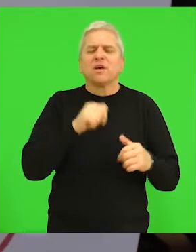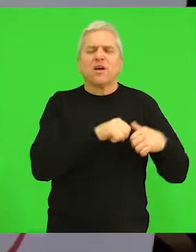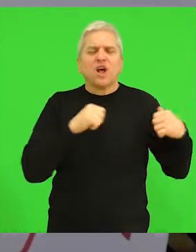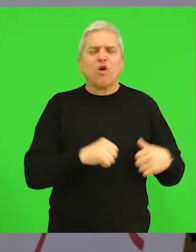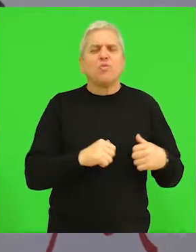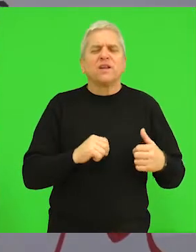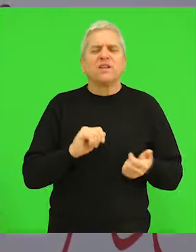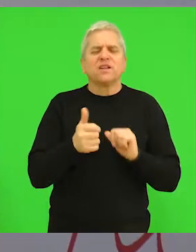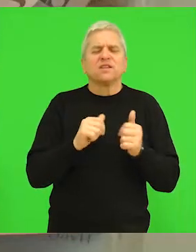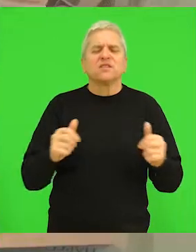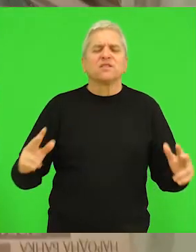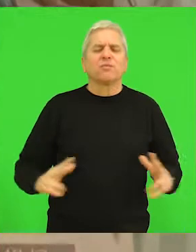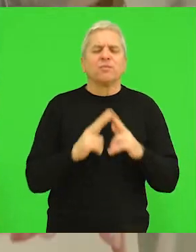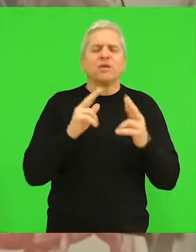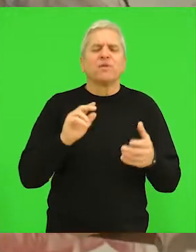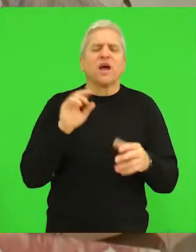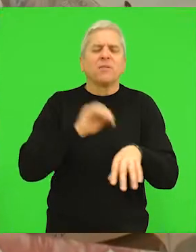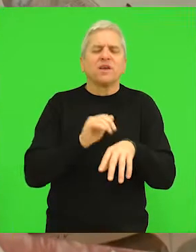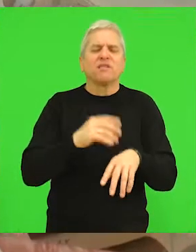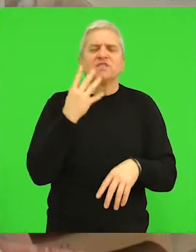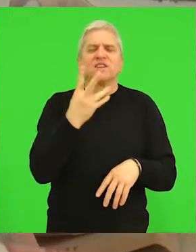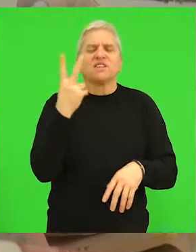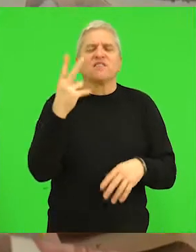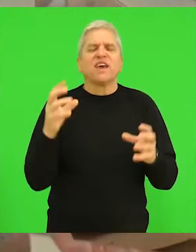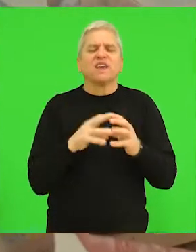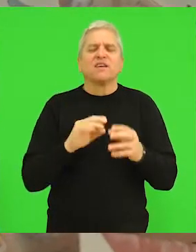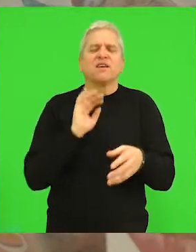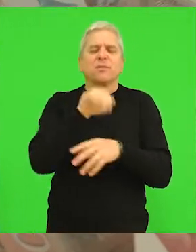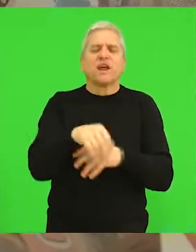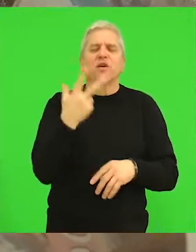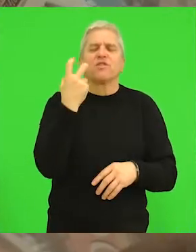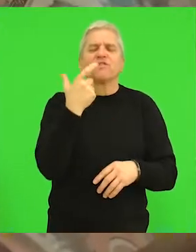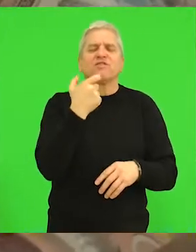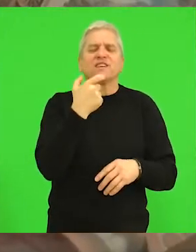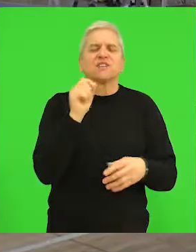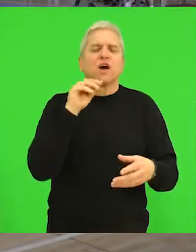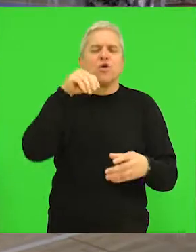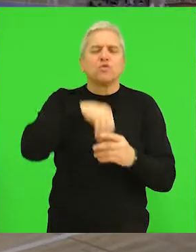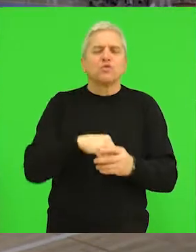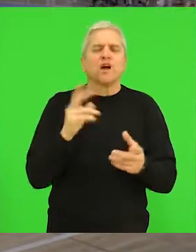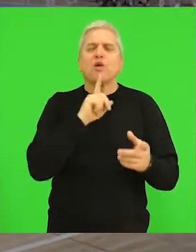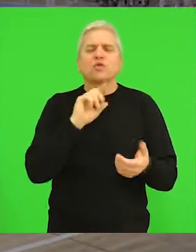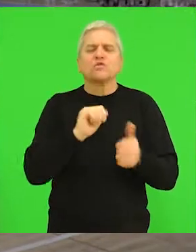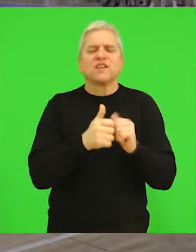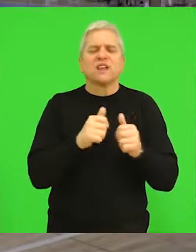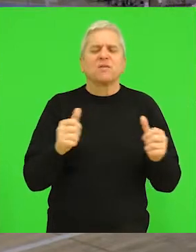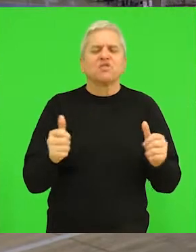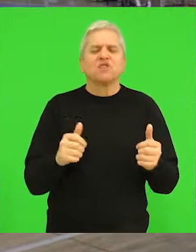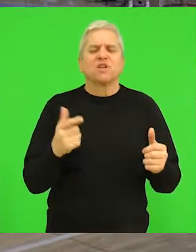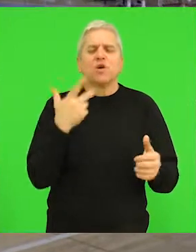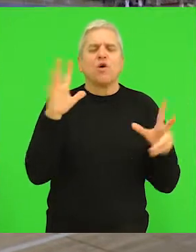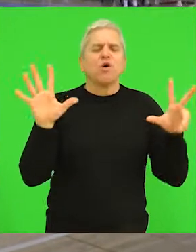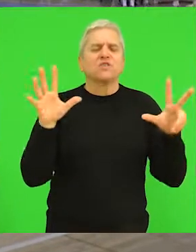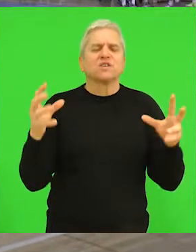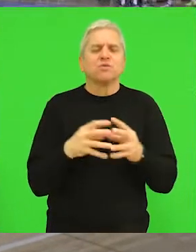humanitarni turnir prijavile su se 42 ekipe, odnosno preko 200 učesnika koji su se takmičili u 8 grupa.